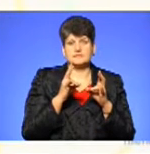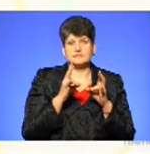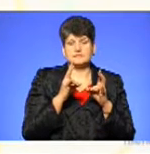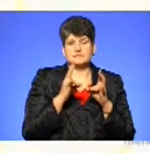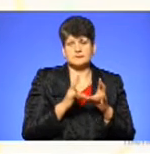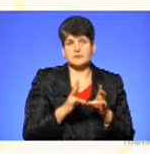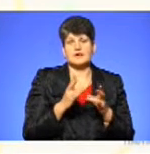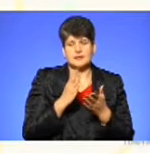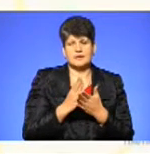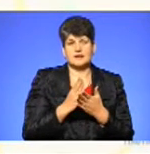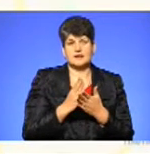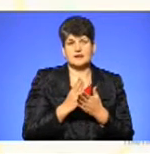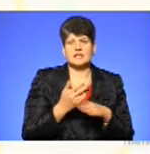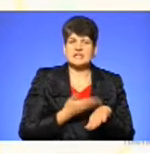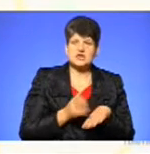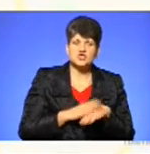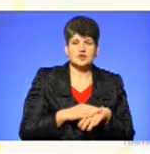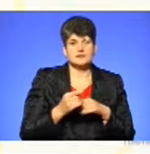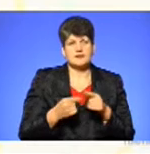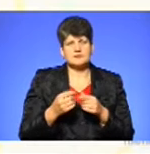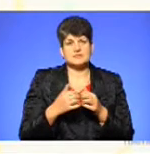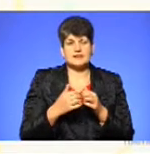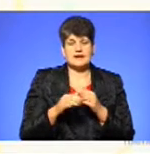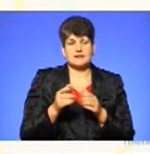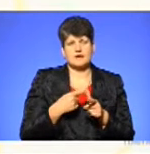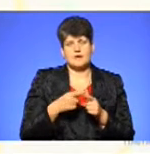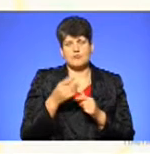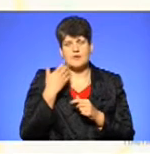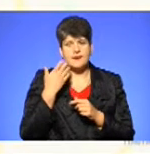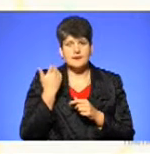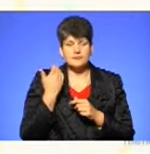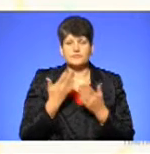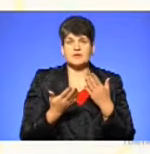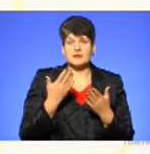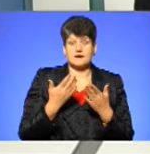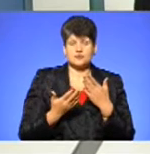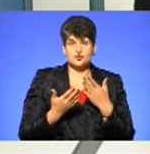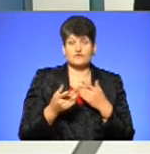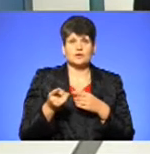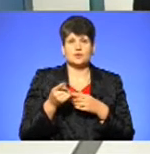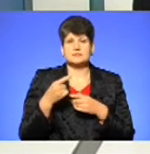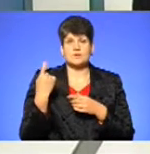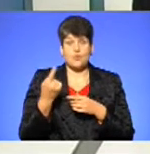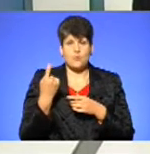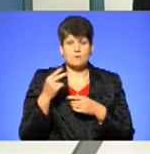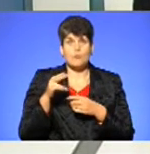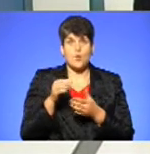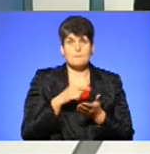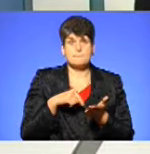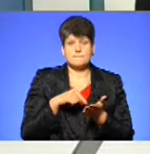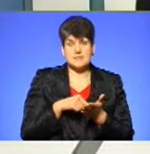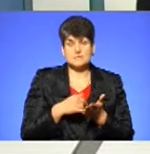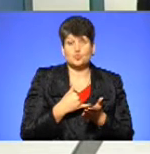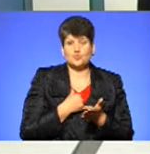є або тяжкі наслідки, або середні, або легкі. Якщо брати по Тернопільській області і по місту, в